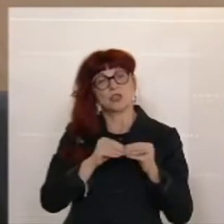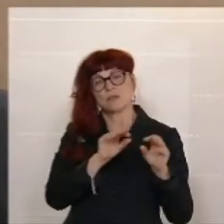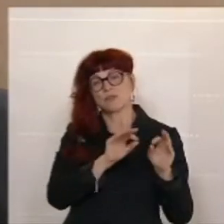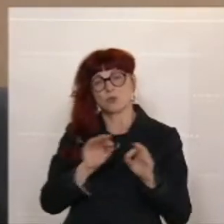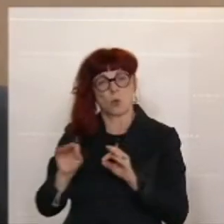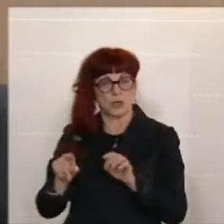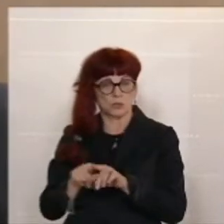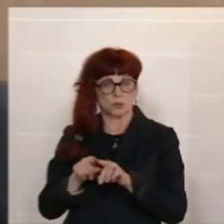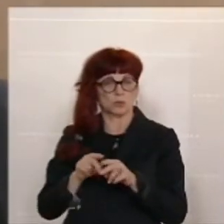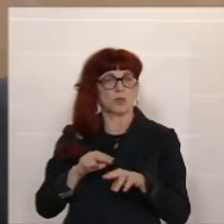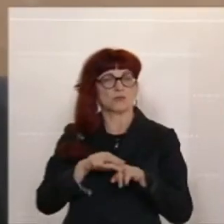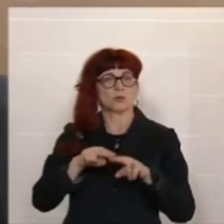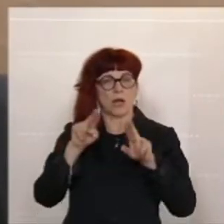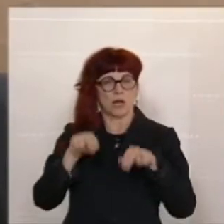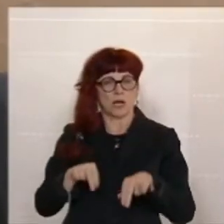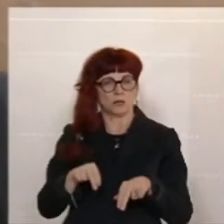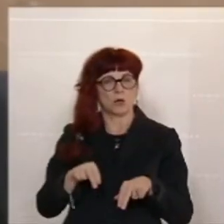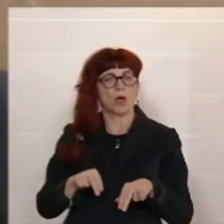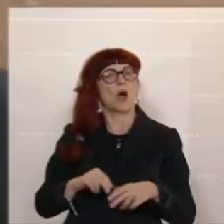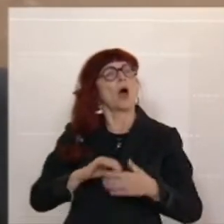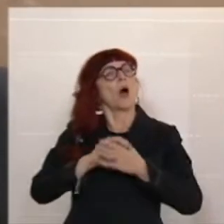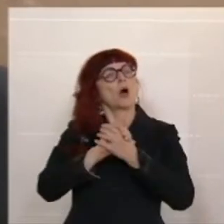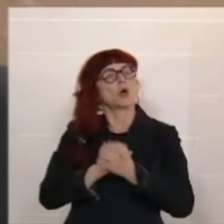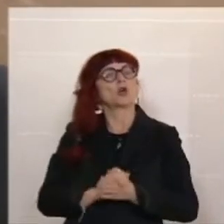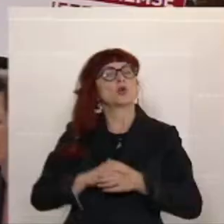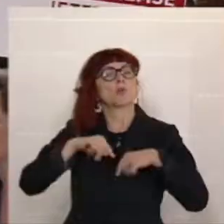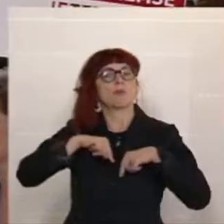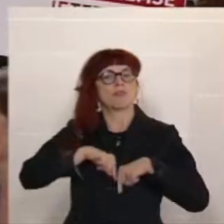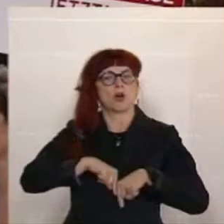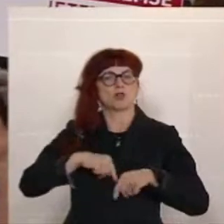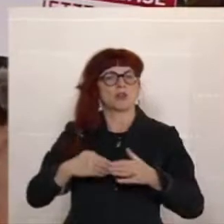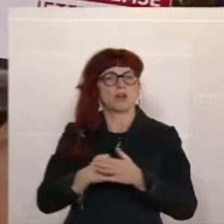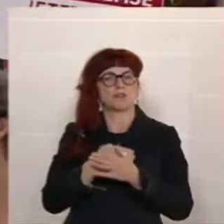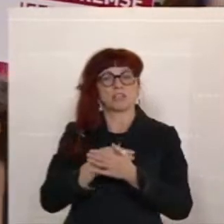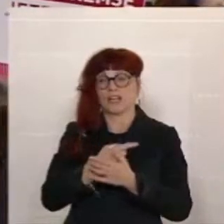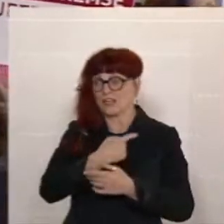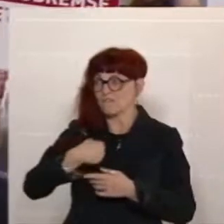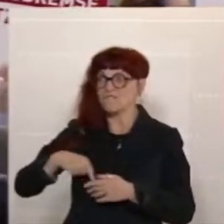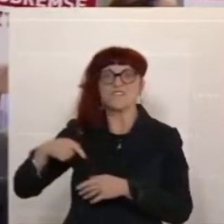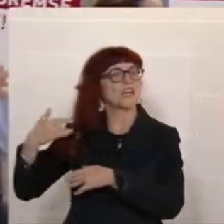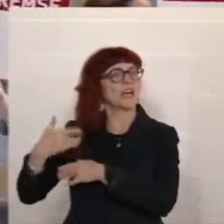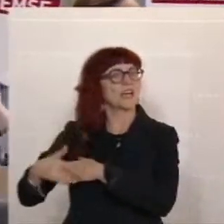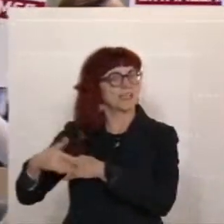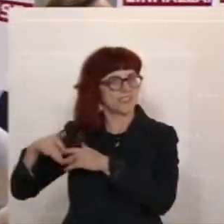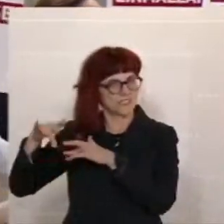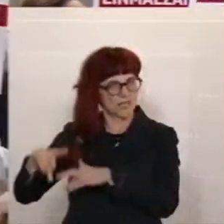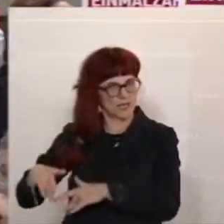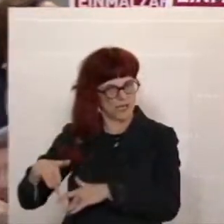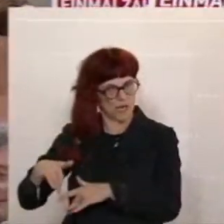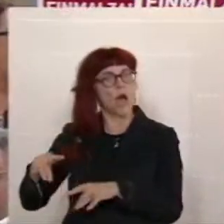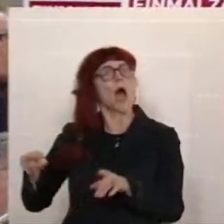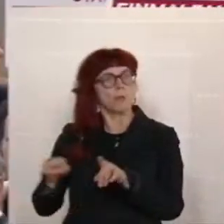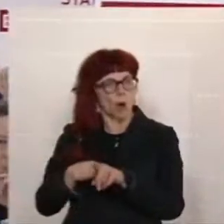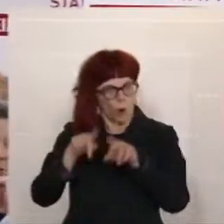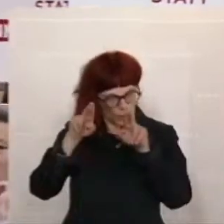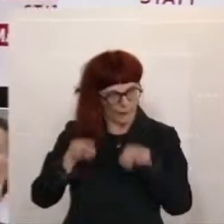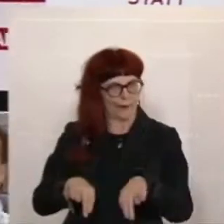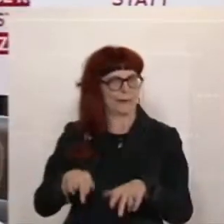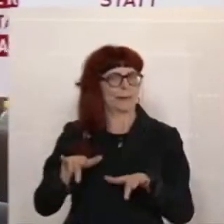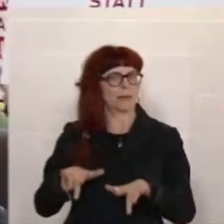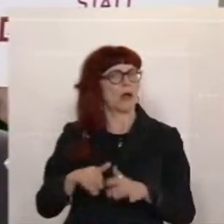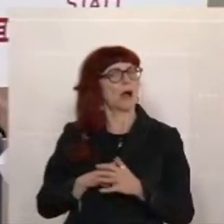Klubob, Frau Stellvertreter. Wir sind nicht nur Gäste hier in diesem Hohen Haus, sondern wir haben auch Rechte. Und dazu zählt das Rederecht.